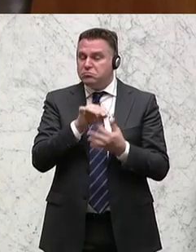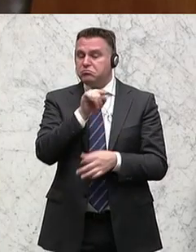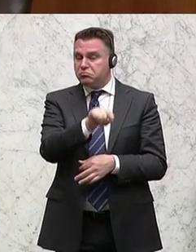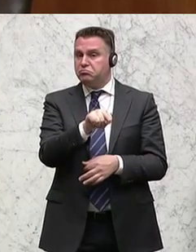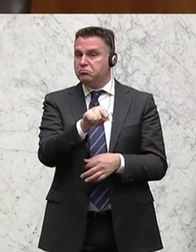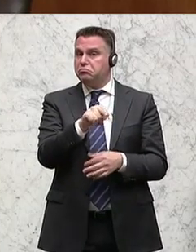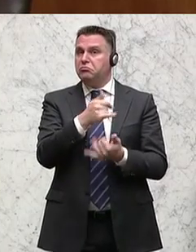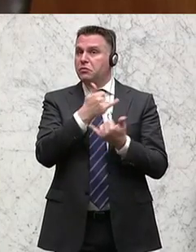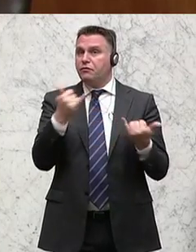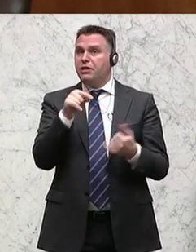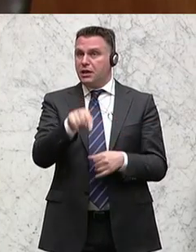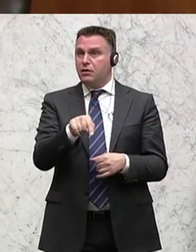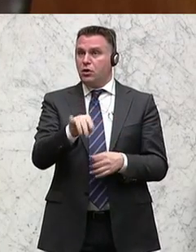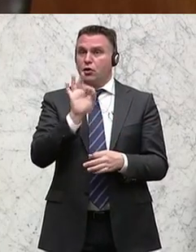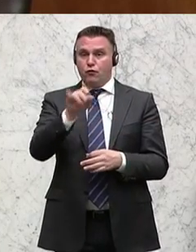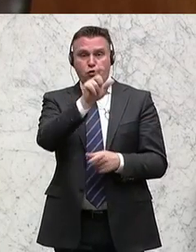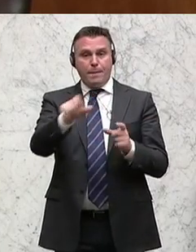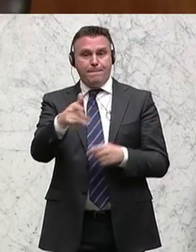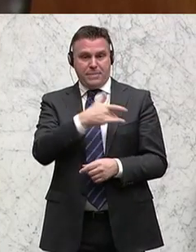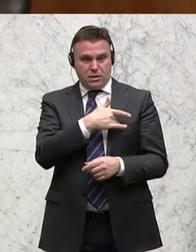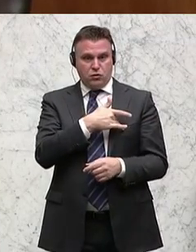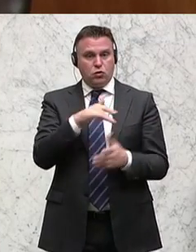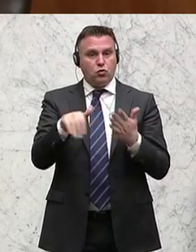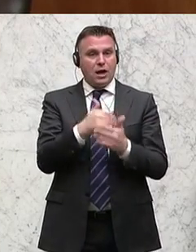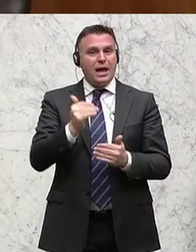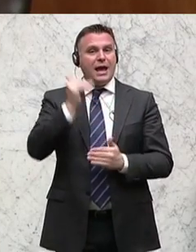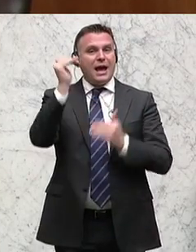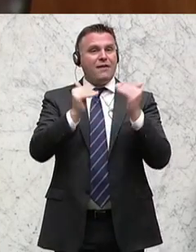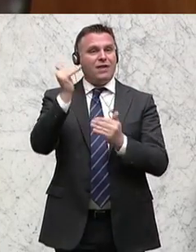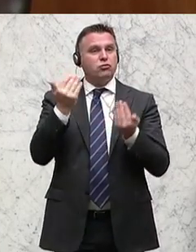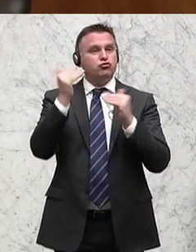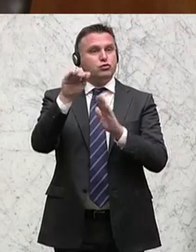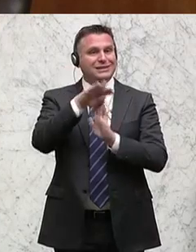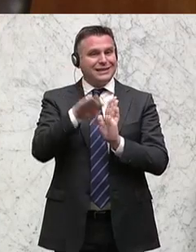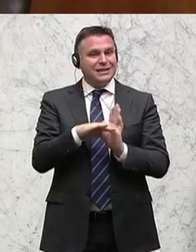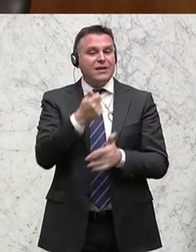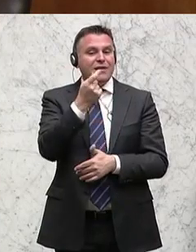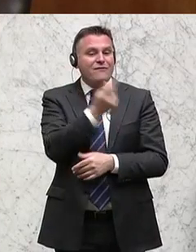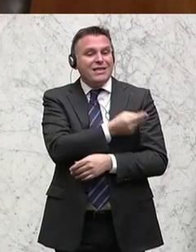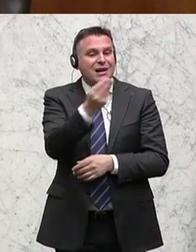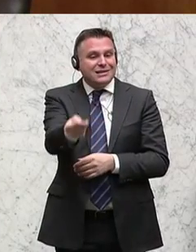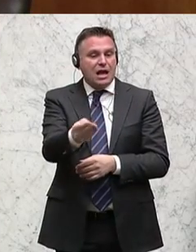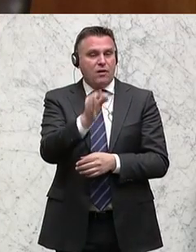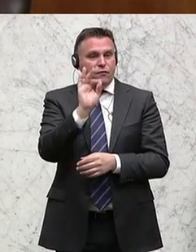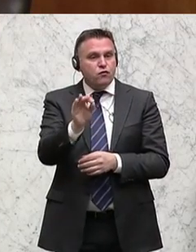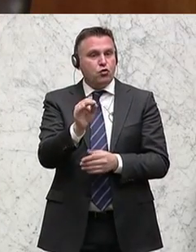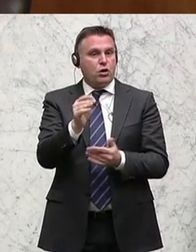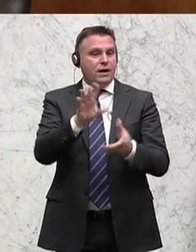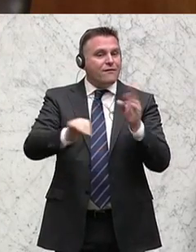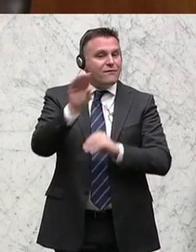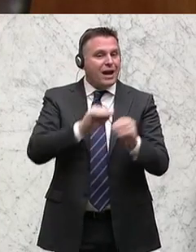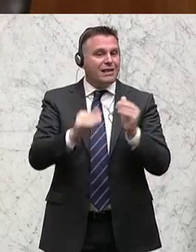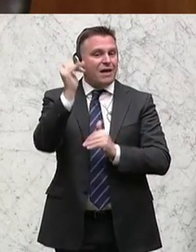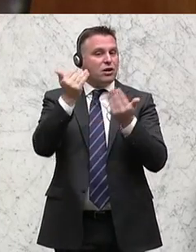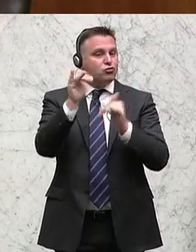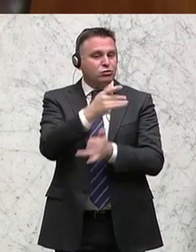gedenken Sie, für das für die Betroffenen so wichtige neue Erwachsenenschutzgesetz ausreichend finanzielle Mittel für die Erwachsenenschutzvereine